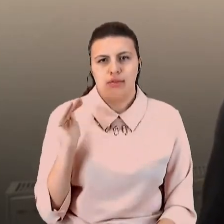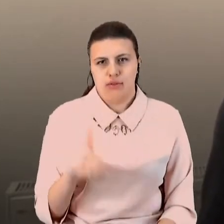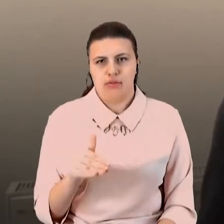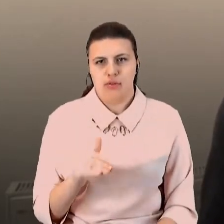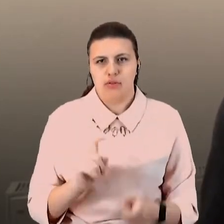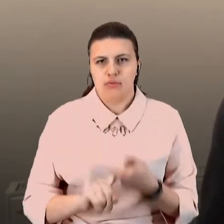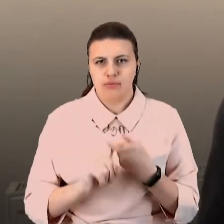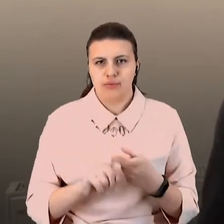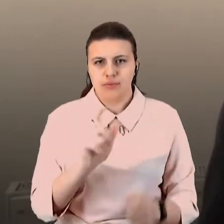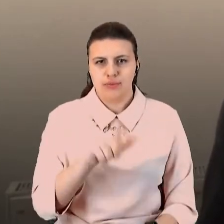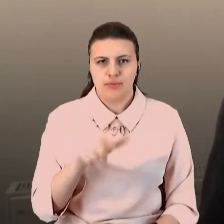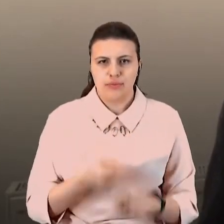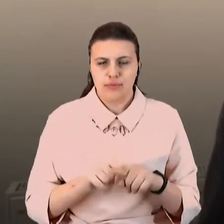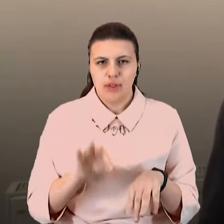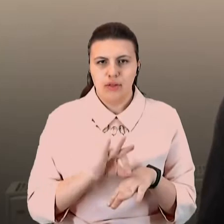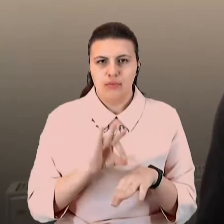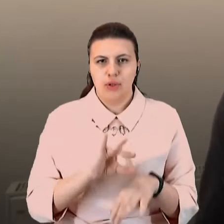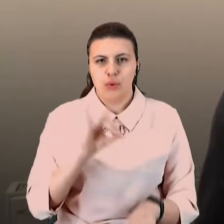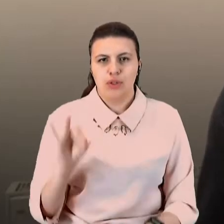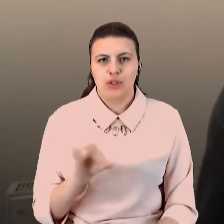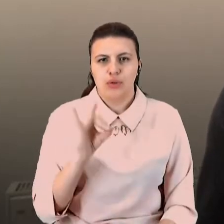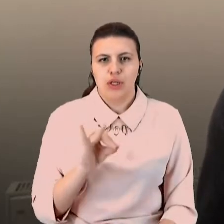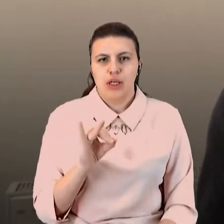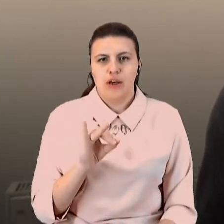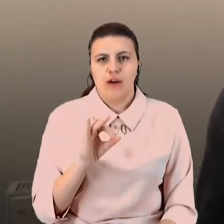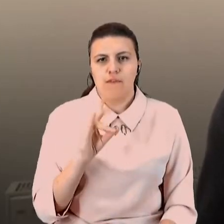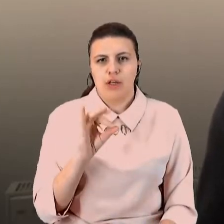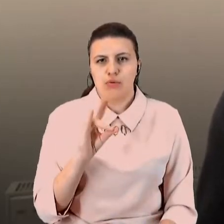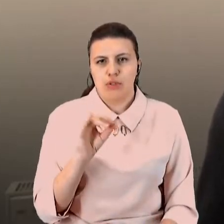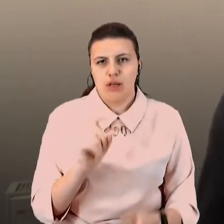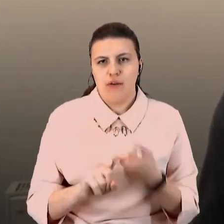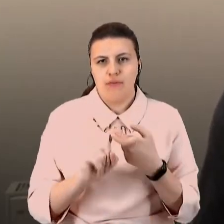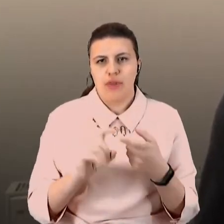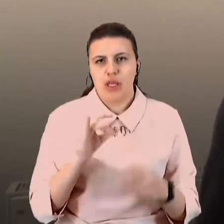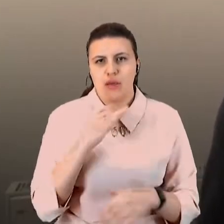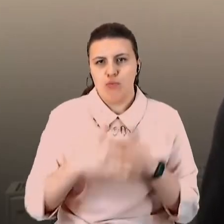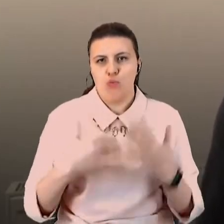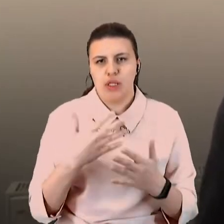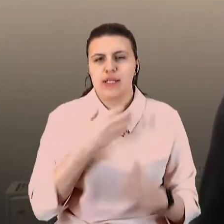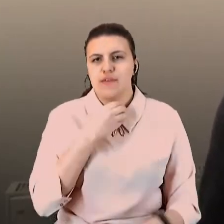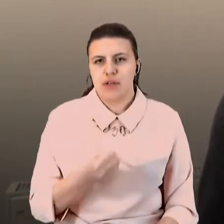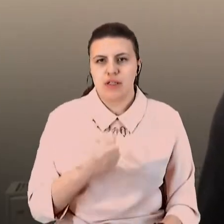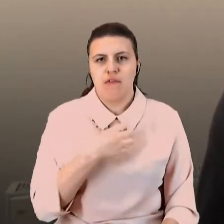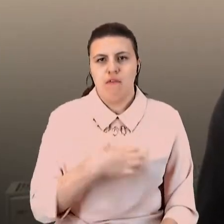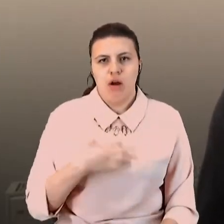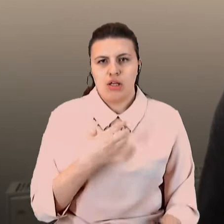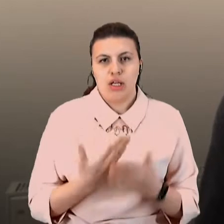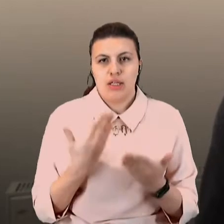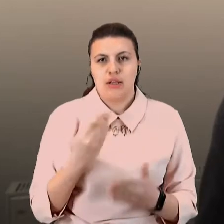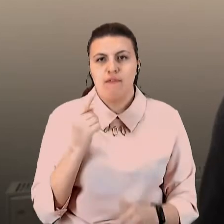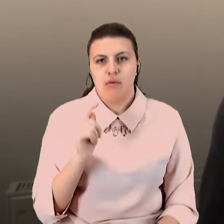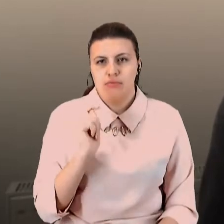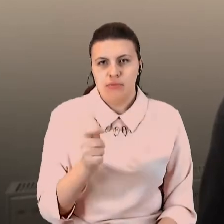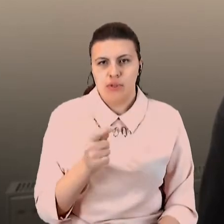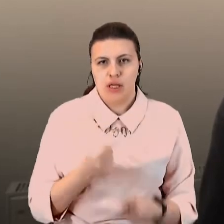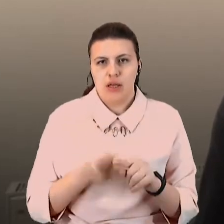у історії вірусу іммунодефіцита є важна відчинка характеристика. Якщо вам поставили цей діагноз, його не знімуть